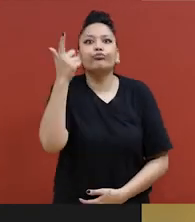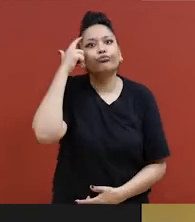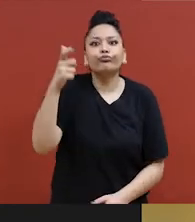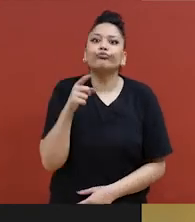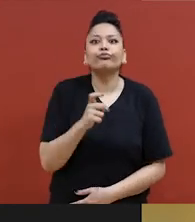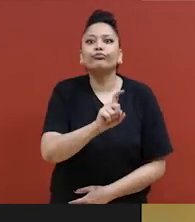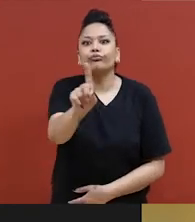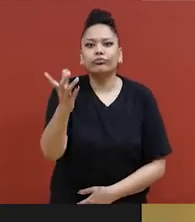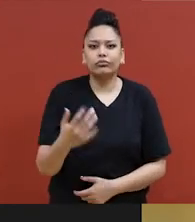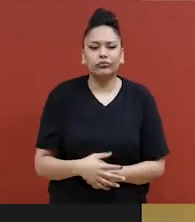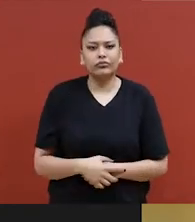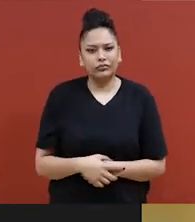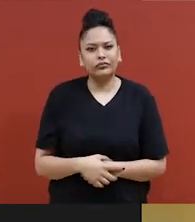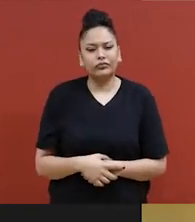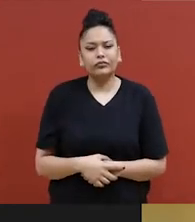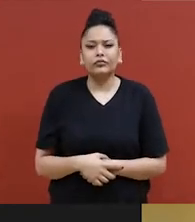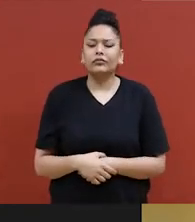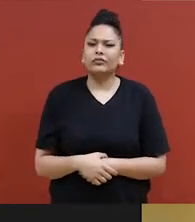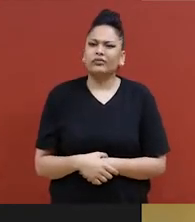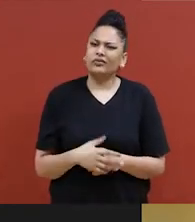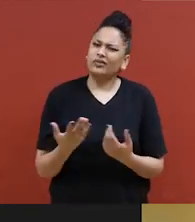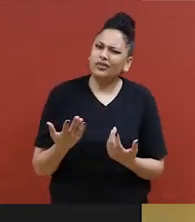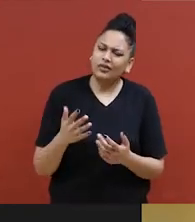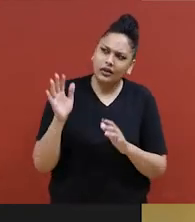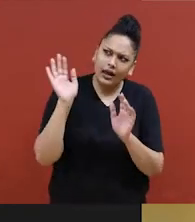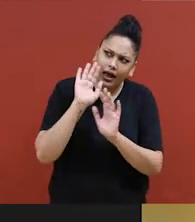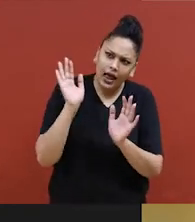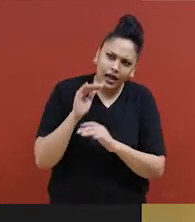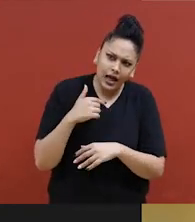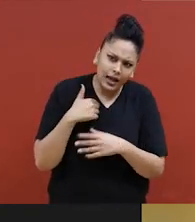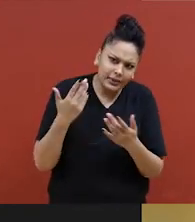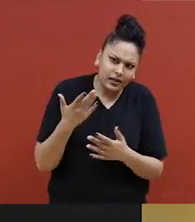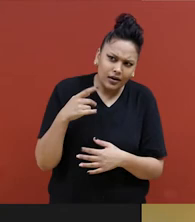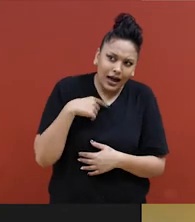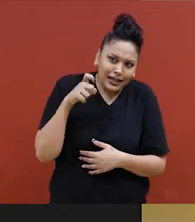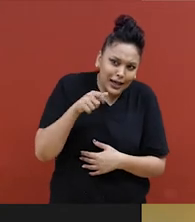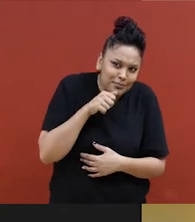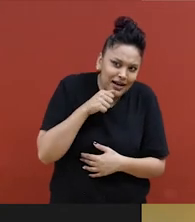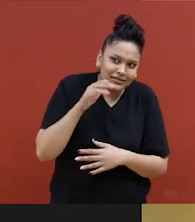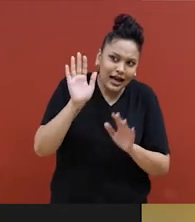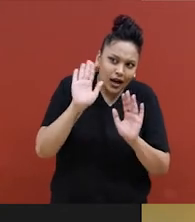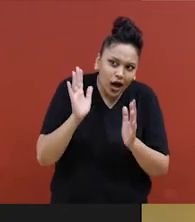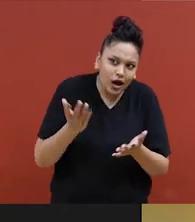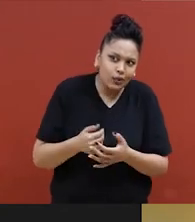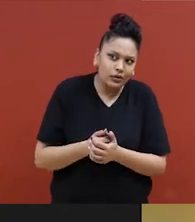faire n'importe quoi, n'importe quand. Ils ne se rendent pas compte que ce n'est pas ce qu'on veut.